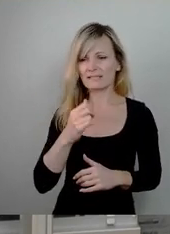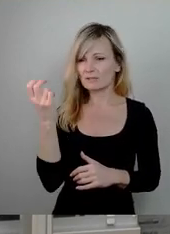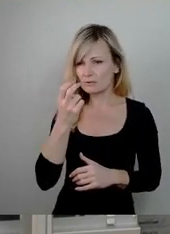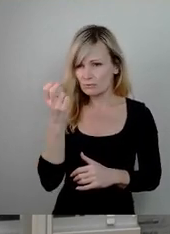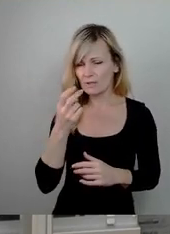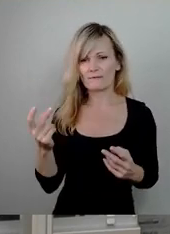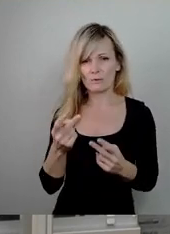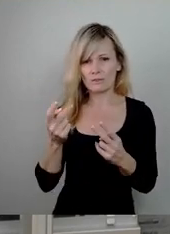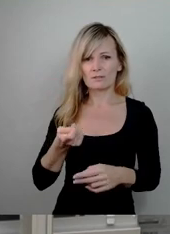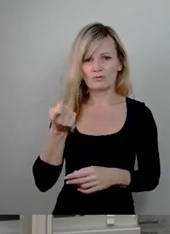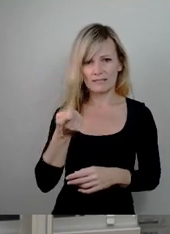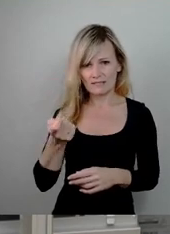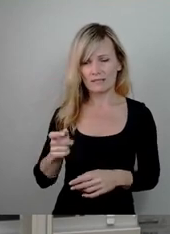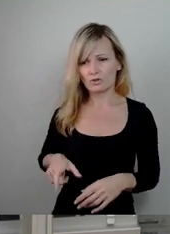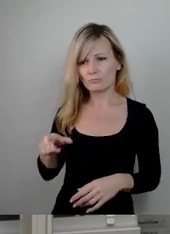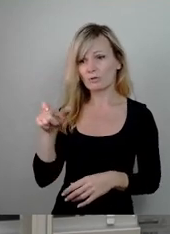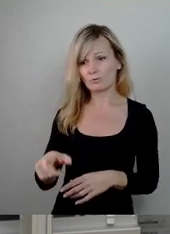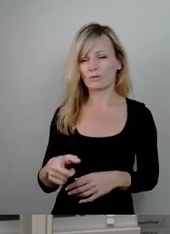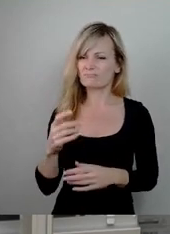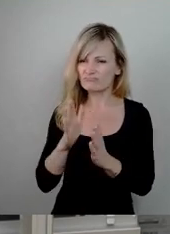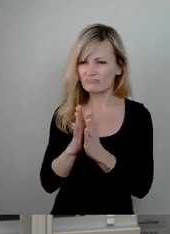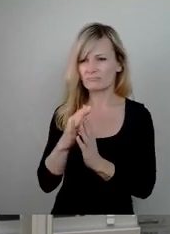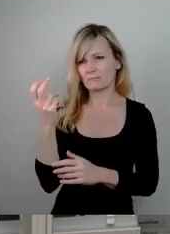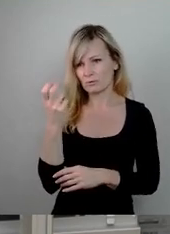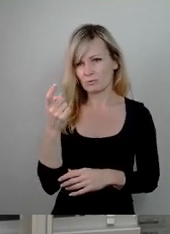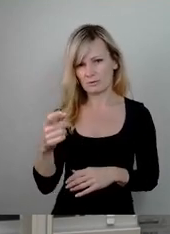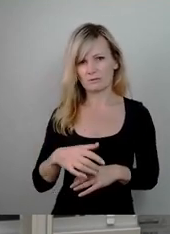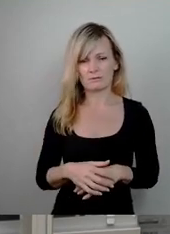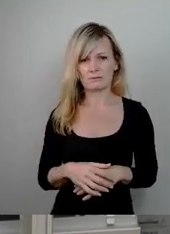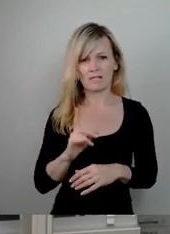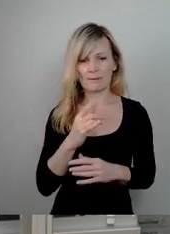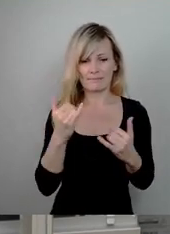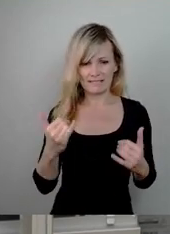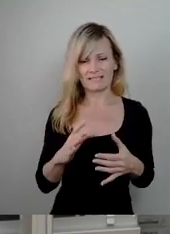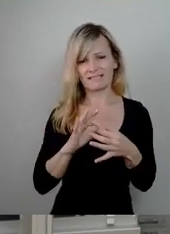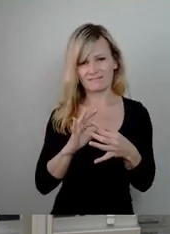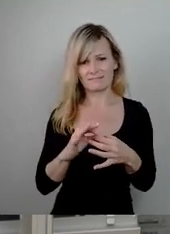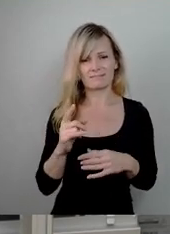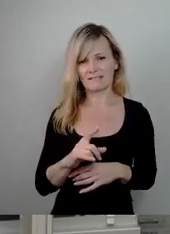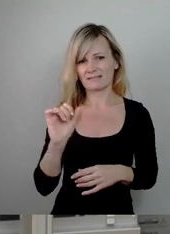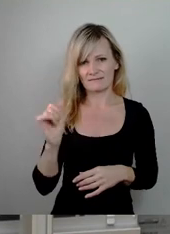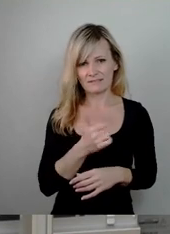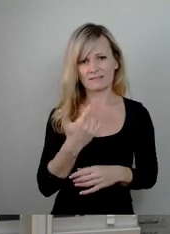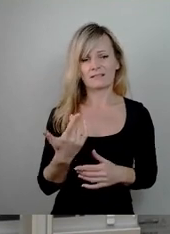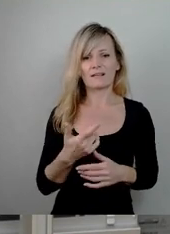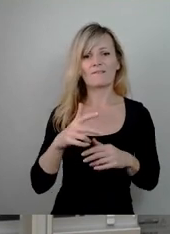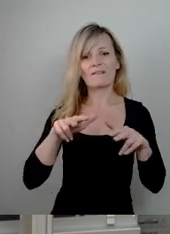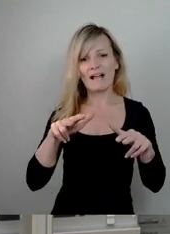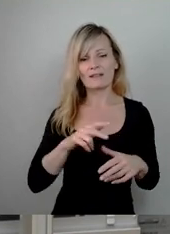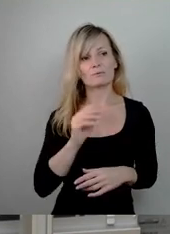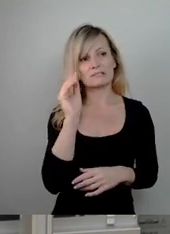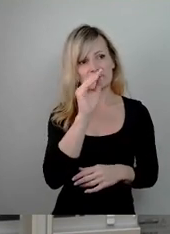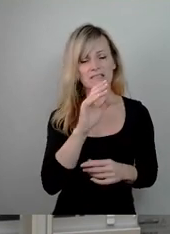Spendern und Drittmittelgebern. Aber bitte rufen wir in diesem Zusammenhang nicht gleich wieder nach dem Wirken der Verwaltung, dem Staate.